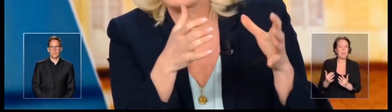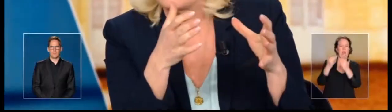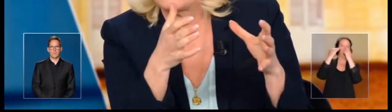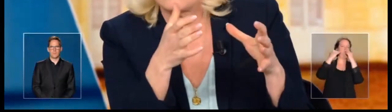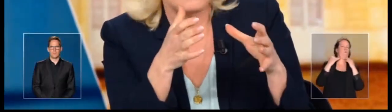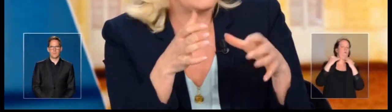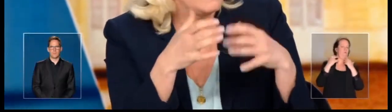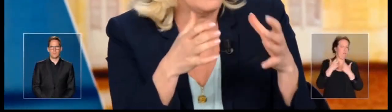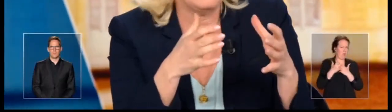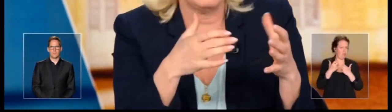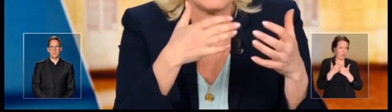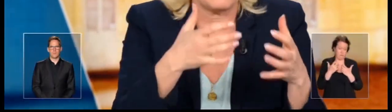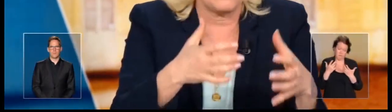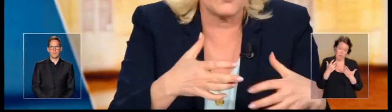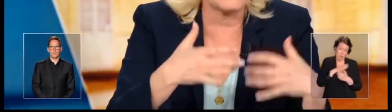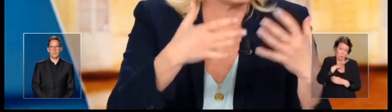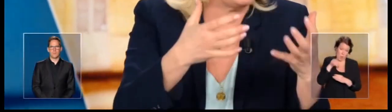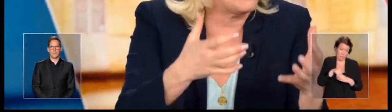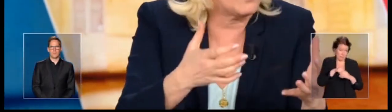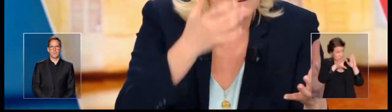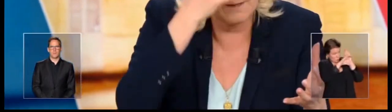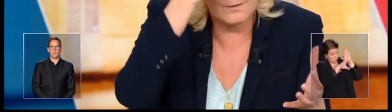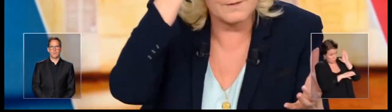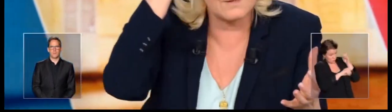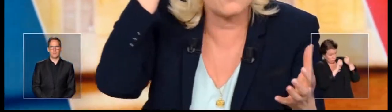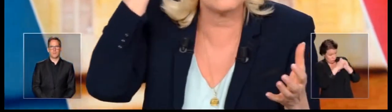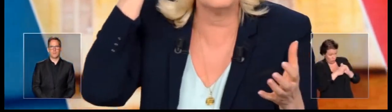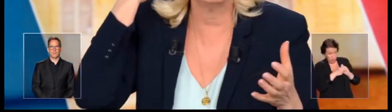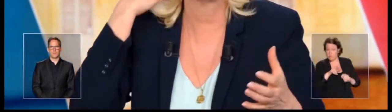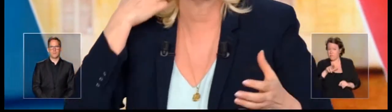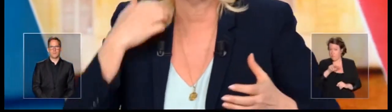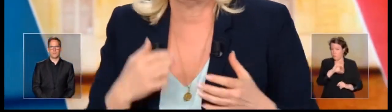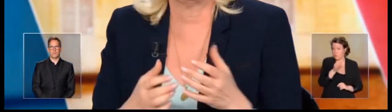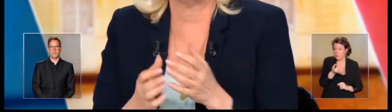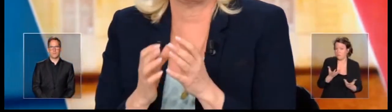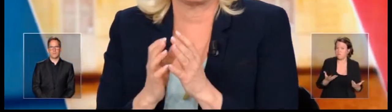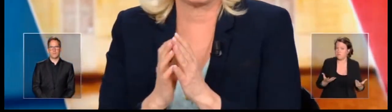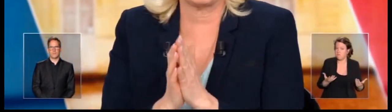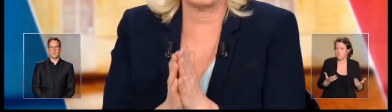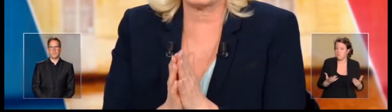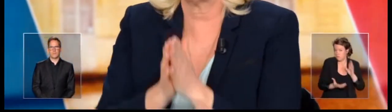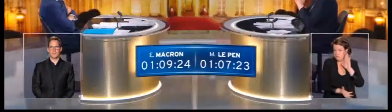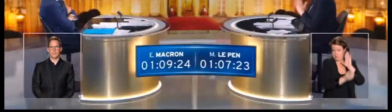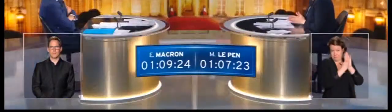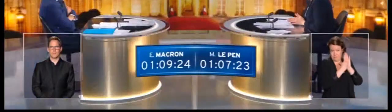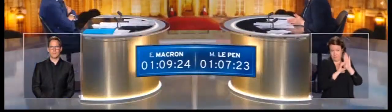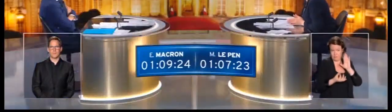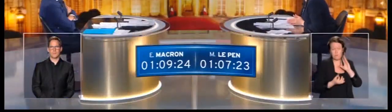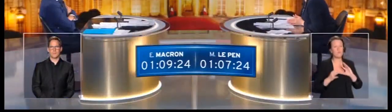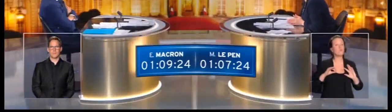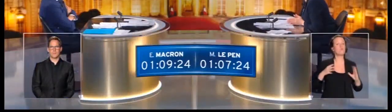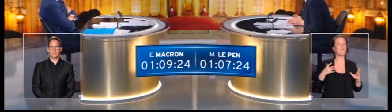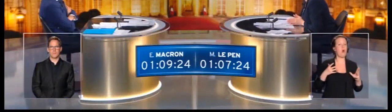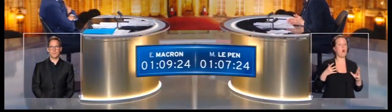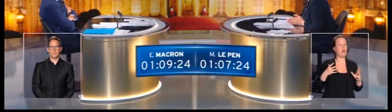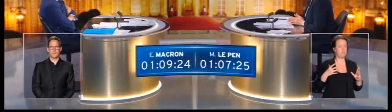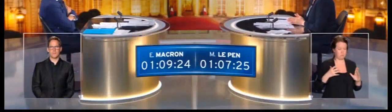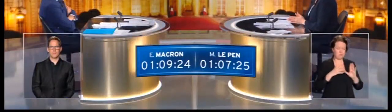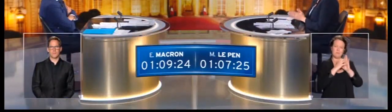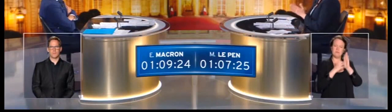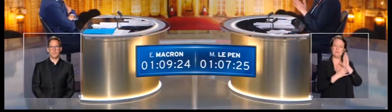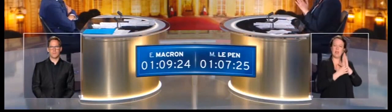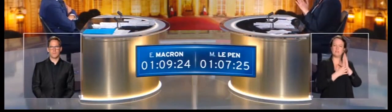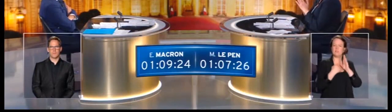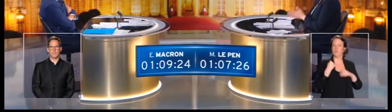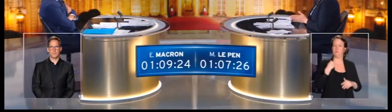révision constitutionnelle. Il y a un certain nombre de choses qui rentrent dans la Constitution. Et je passerai par l'article 11, je le dis très clairement.